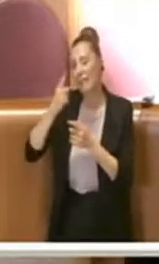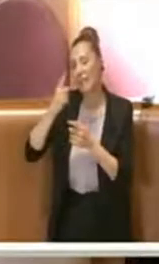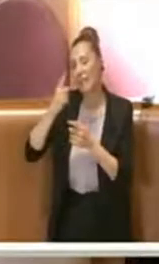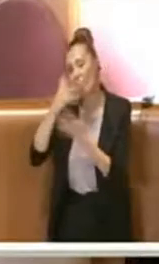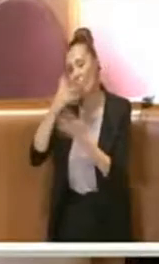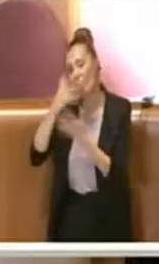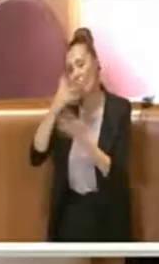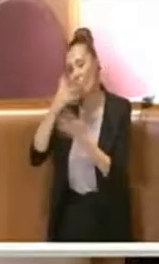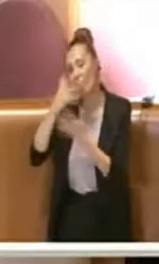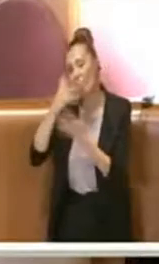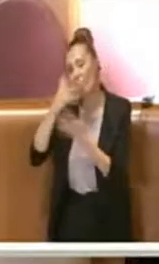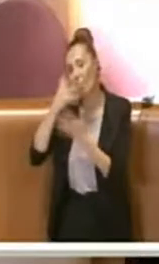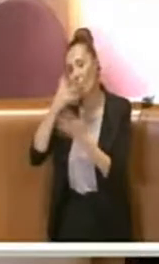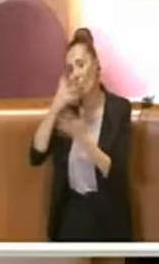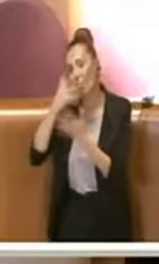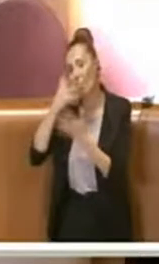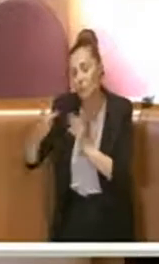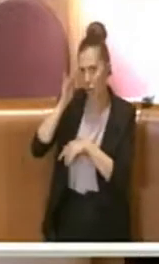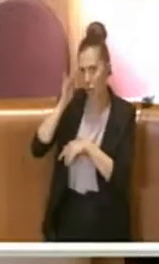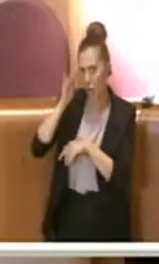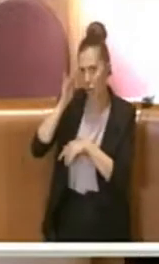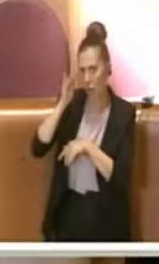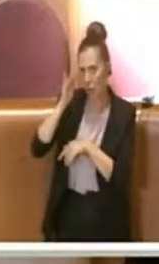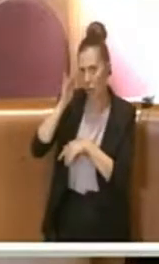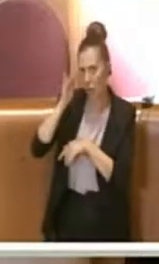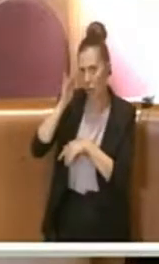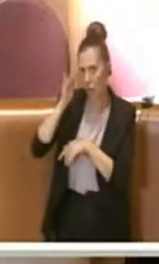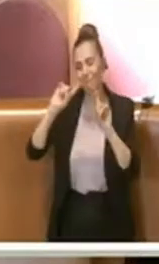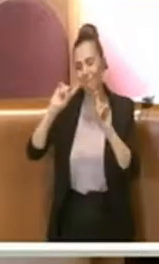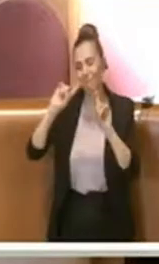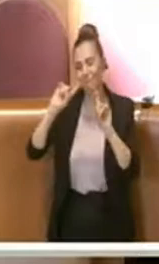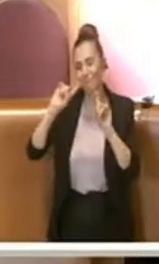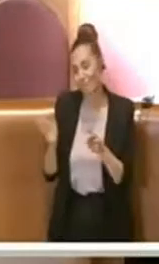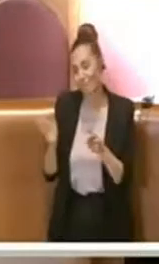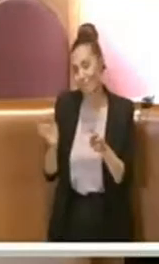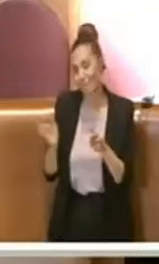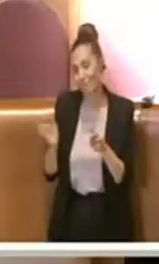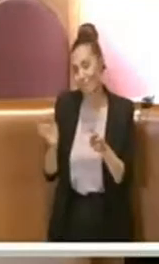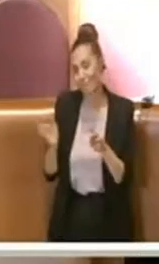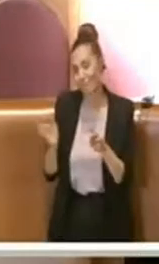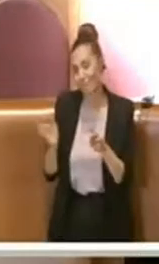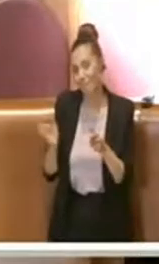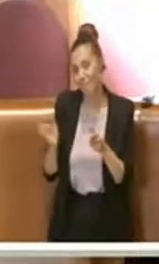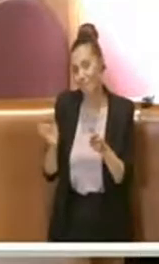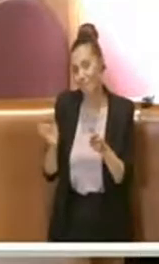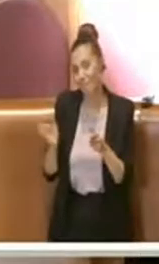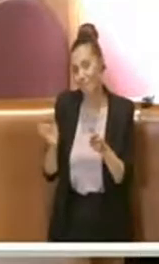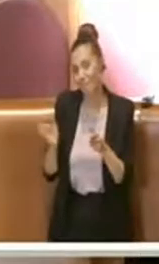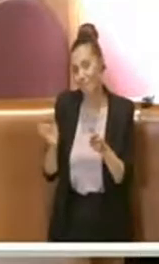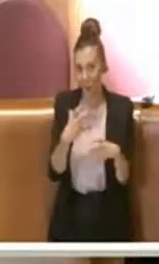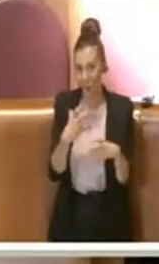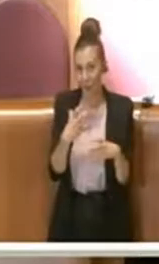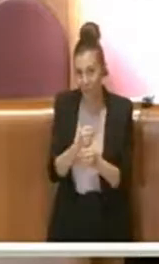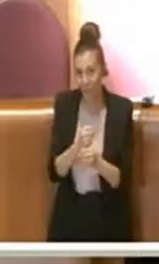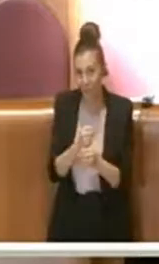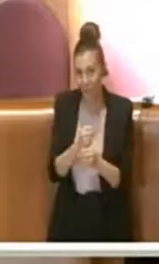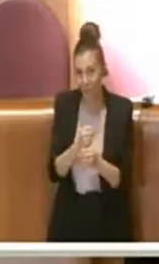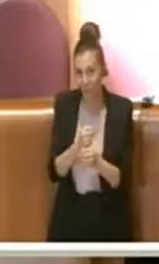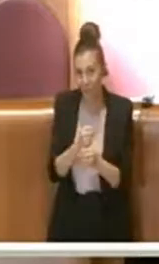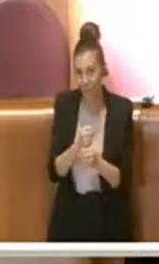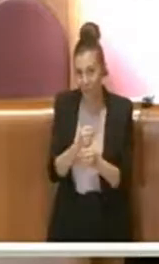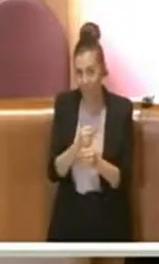ai pareri tecnici. Chiusa questa parentesi, riteniamo che questa sia la sintesi migliore per dare la possibilità